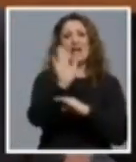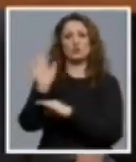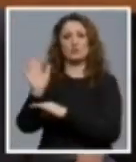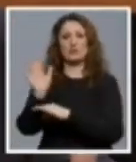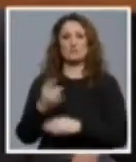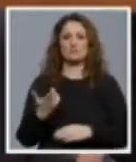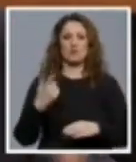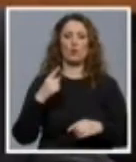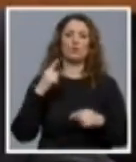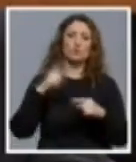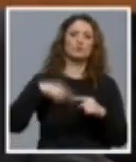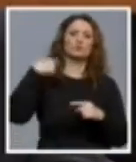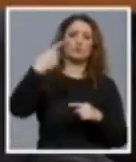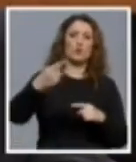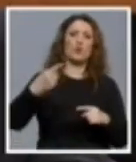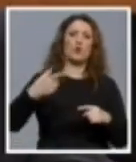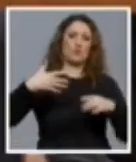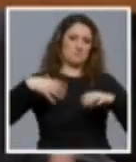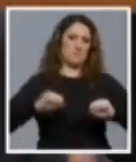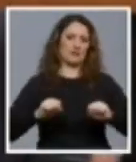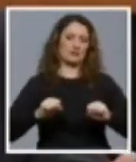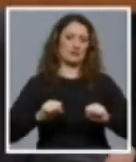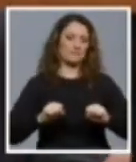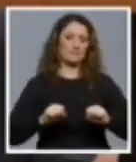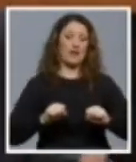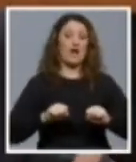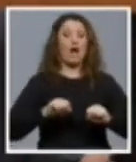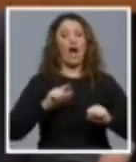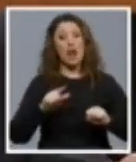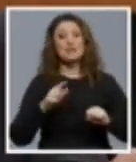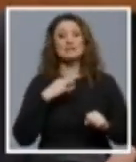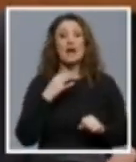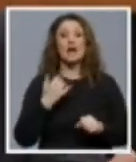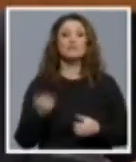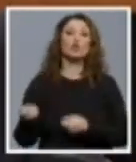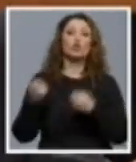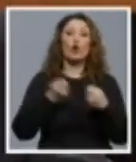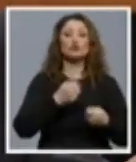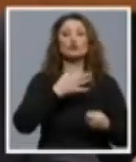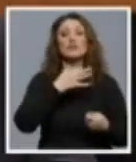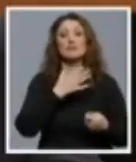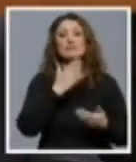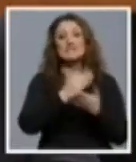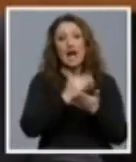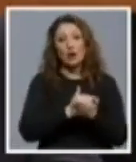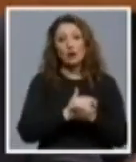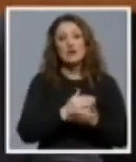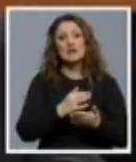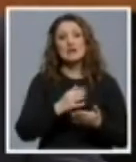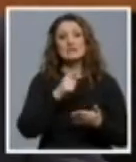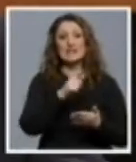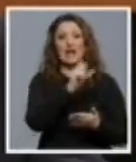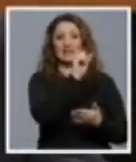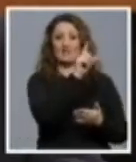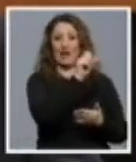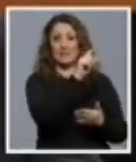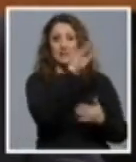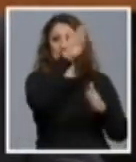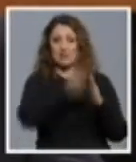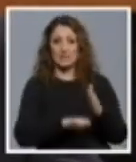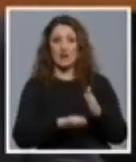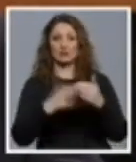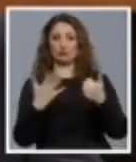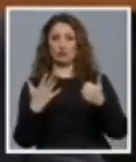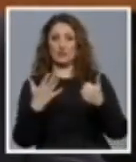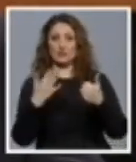idućem mandatu. Ali sam možem, kad u pitanju preglasavanja ili doničenja zakona, kao što dosad nije moglo ni sa 12, ni sa 6, ali zasigurno na kodu